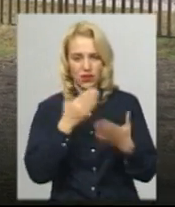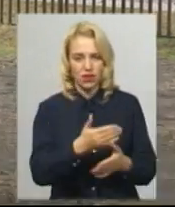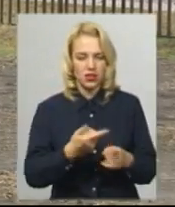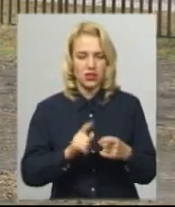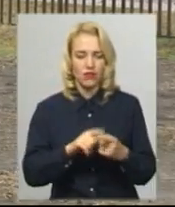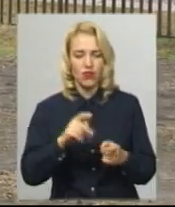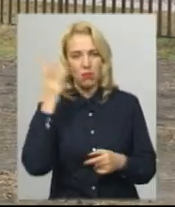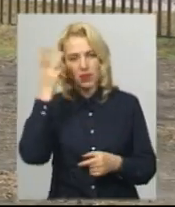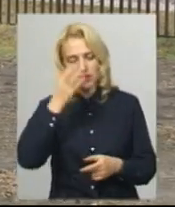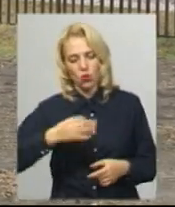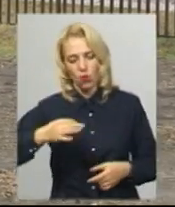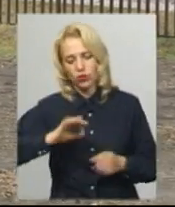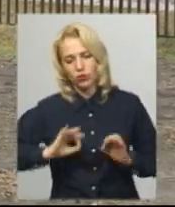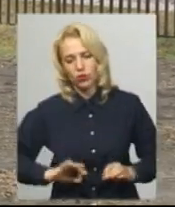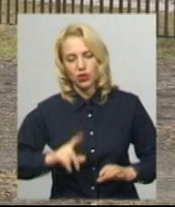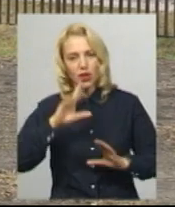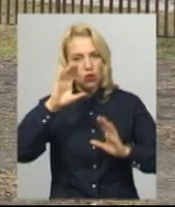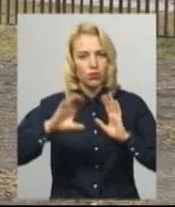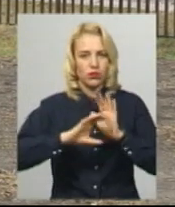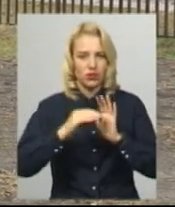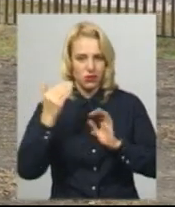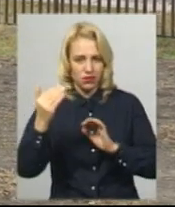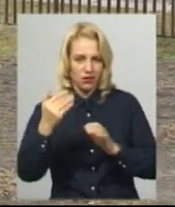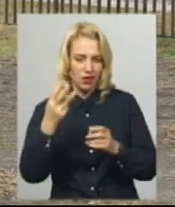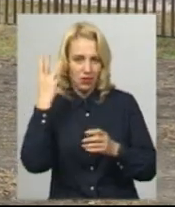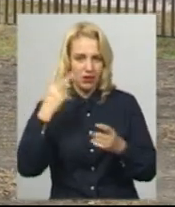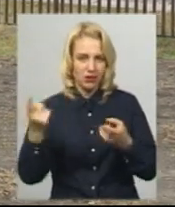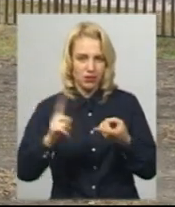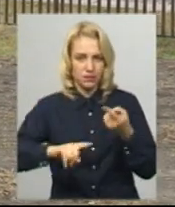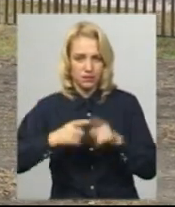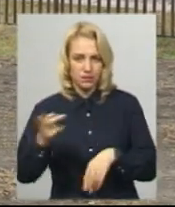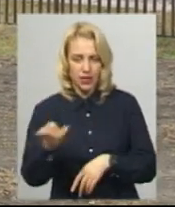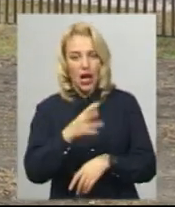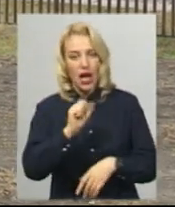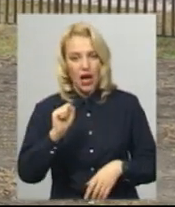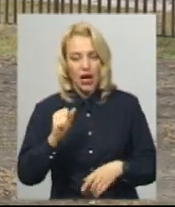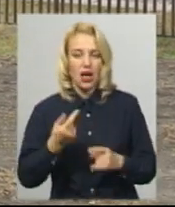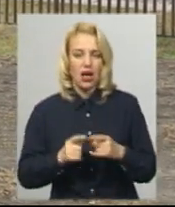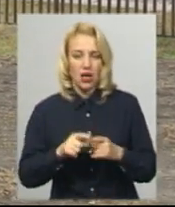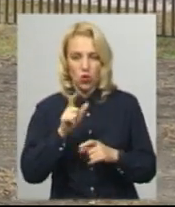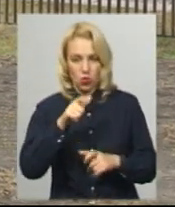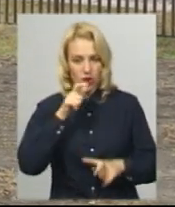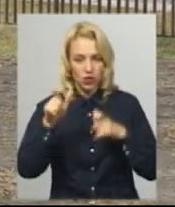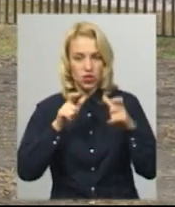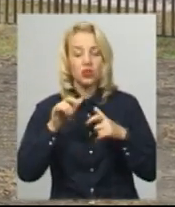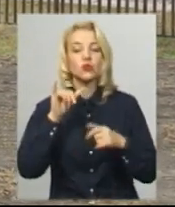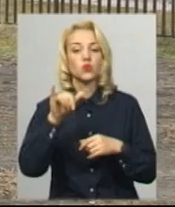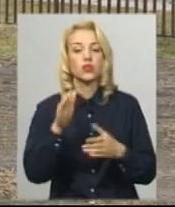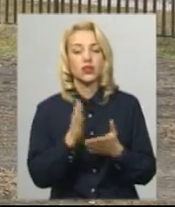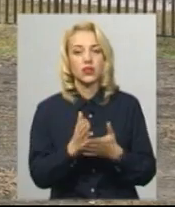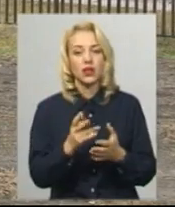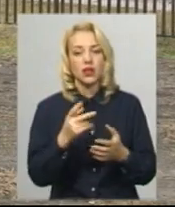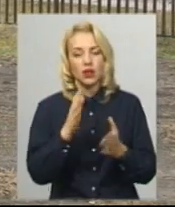тому що це Держгородавство підчиняної області, і ми зрозуміли, що там толку буде тяжко вивести. А люди, я бачу, кричать, у них є прийом до